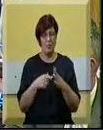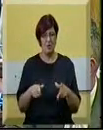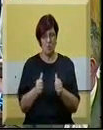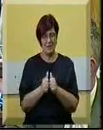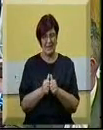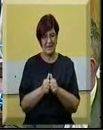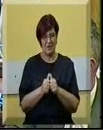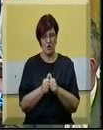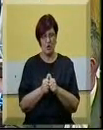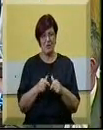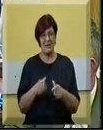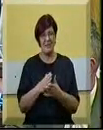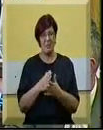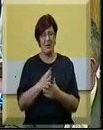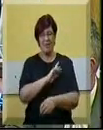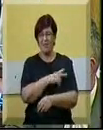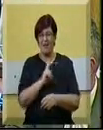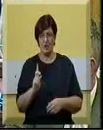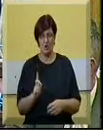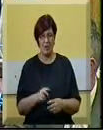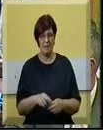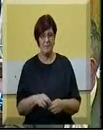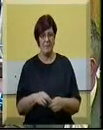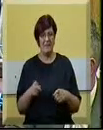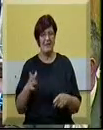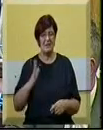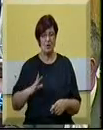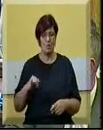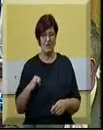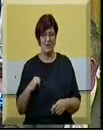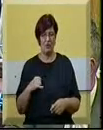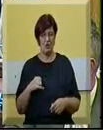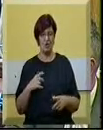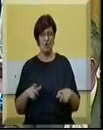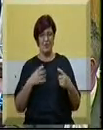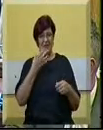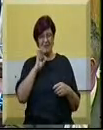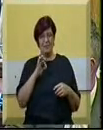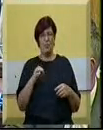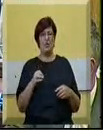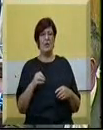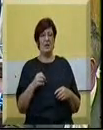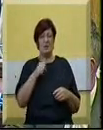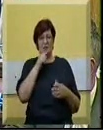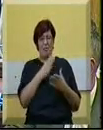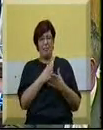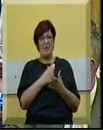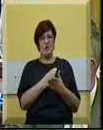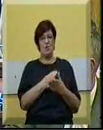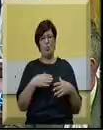zajedništvo, tada je bila najjača. Tada su građani Vojvodine živjeli najbolje i bili su